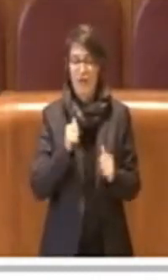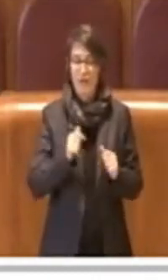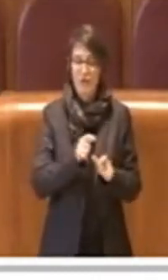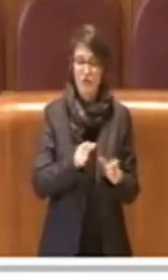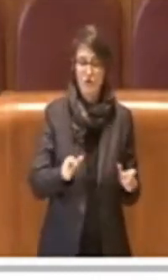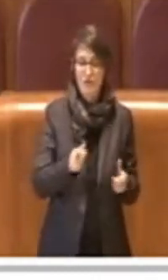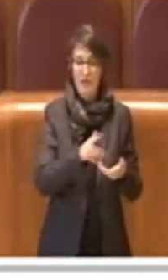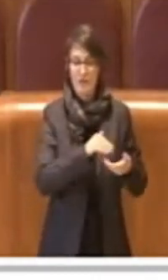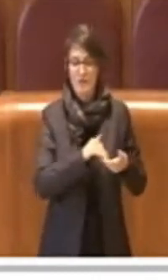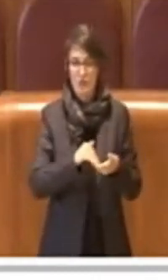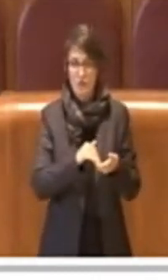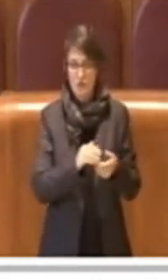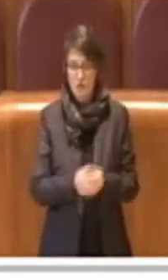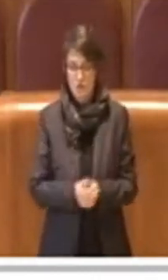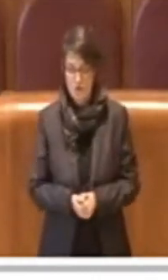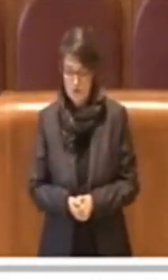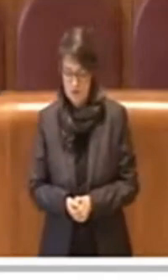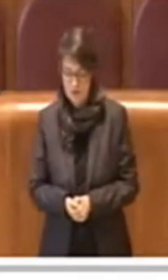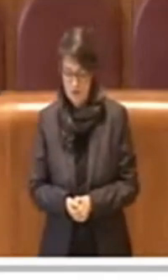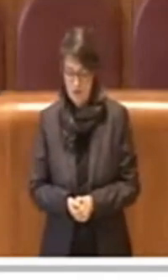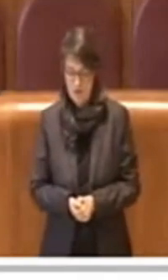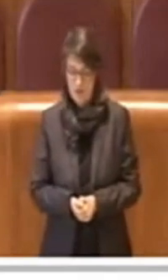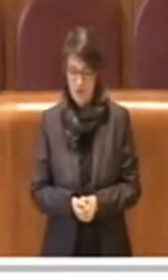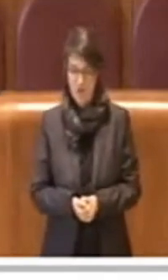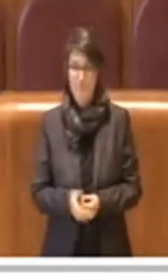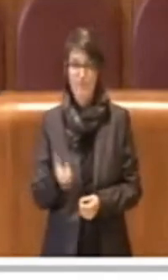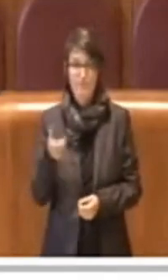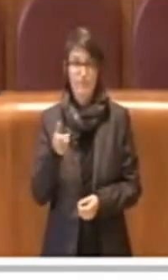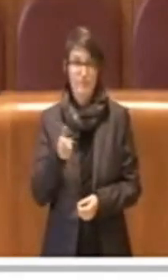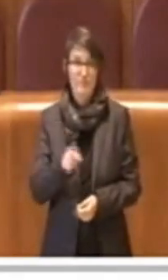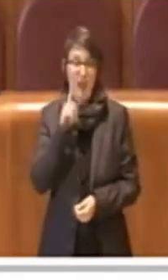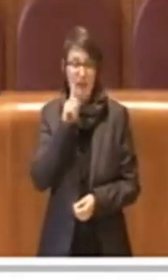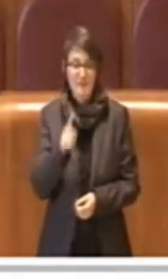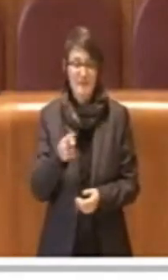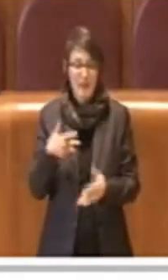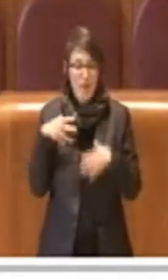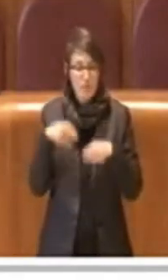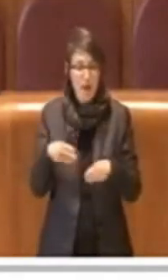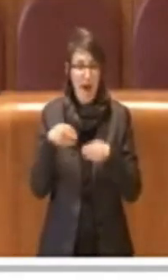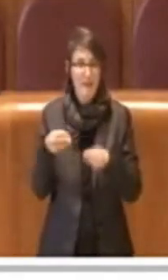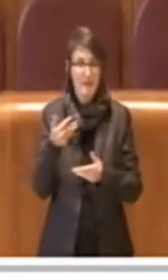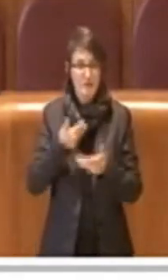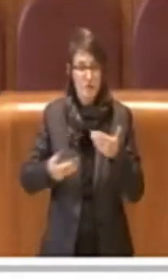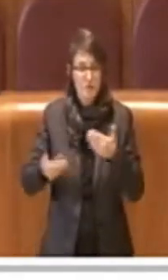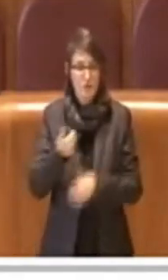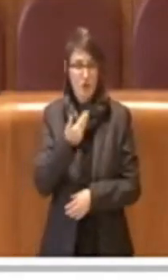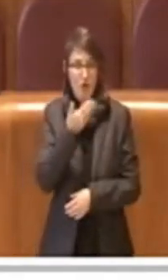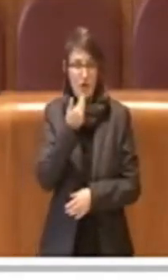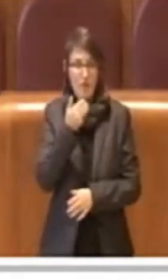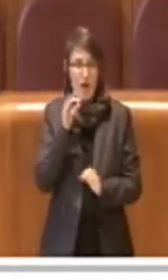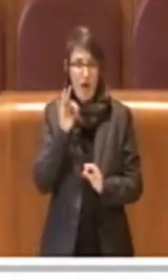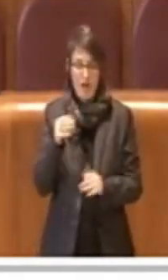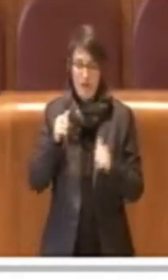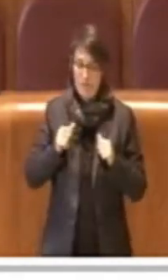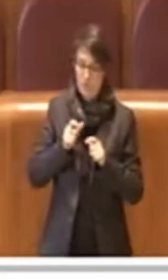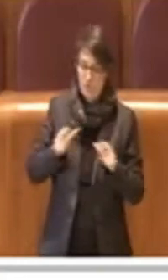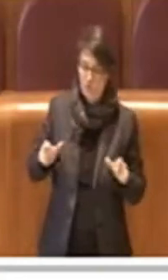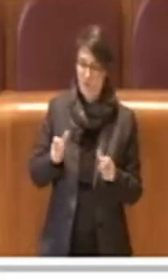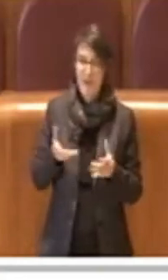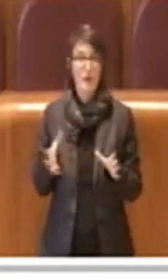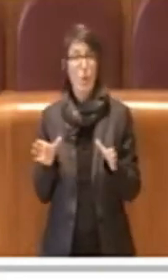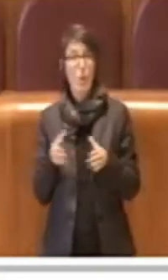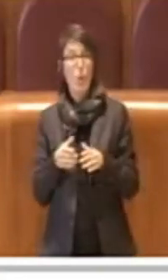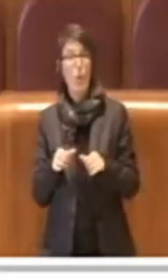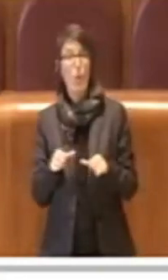sterili, nel senso ovviamente dove manca la partecipazione della comunità, dove manca la partecipazione dei